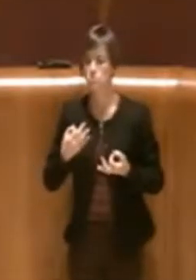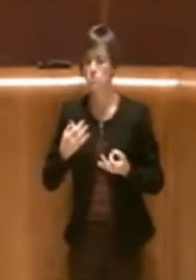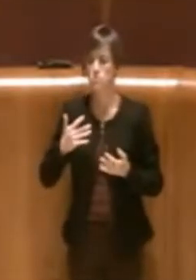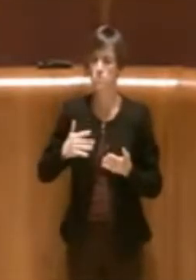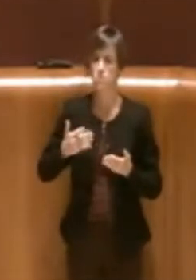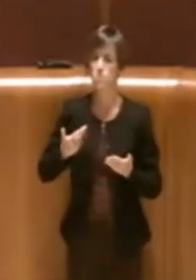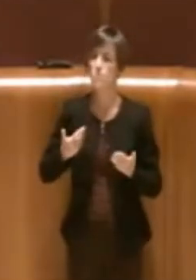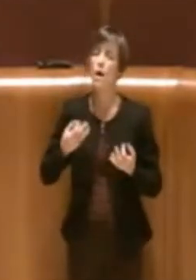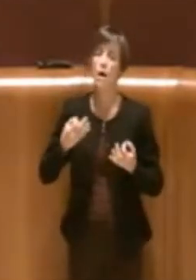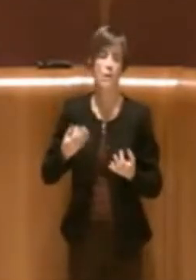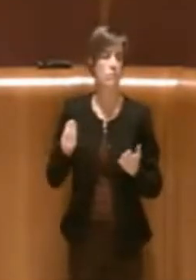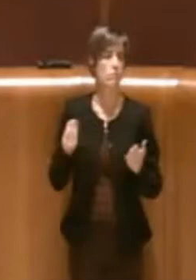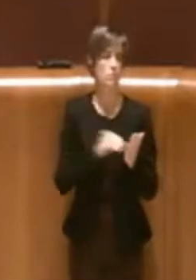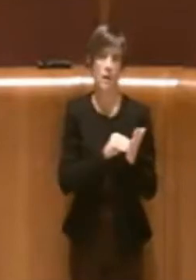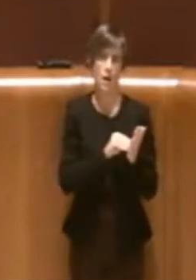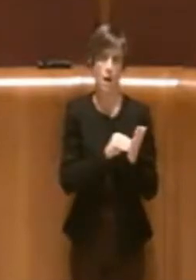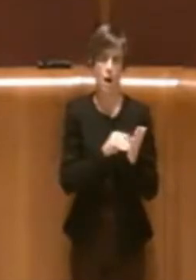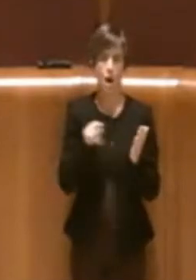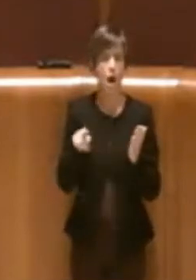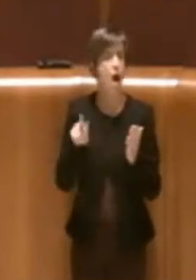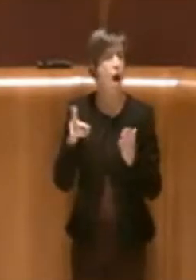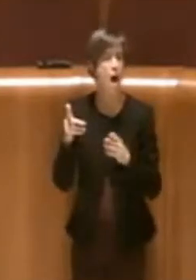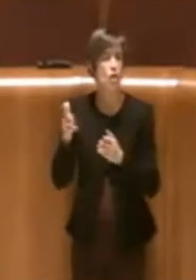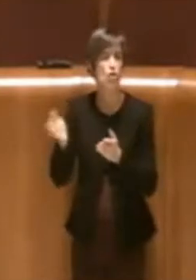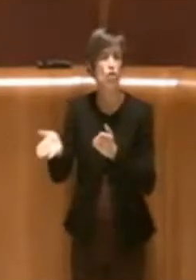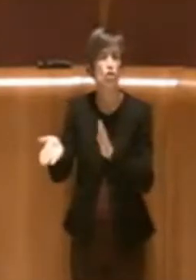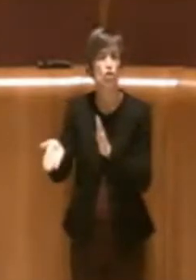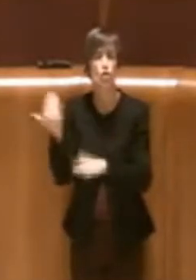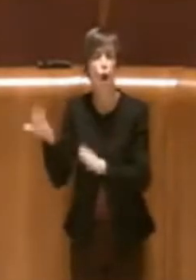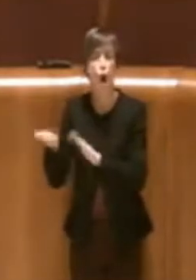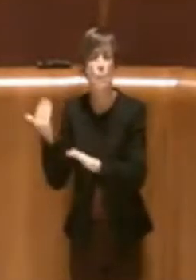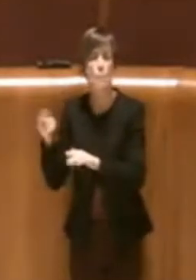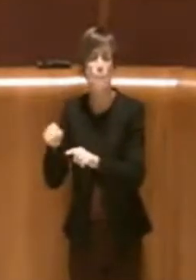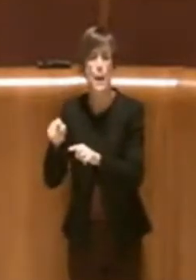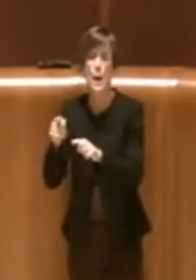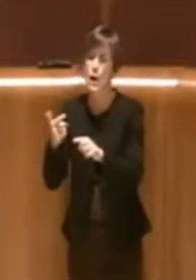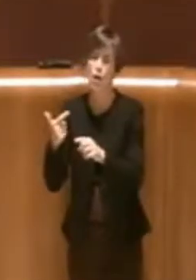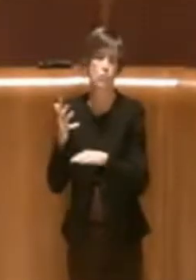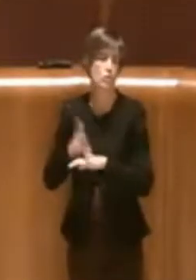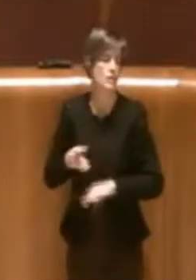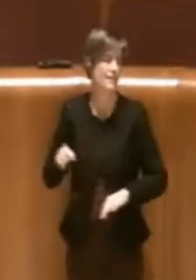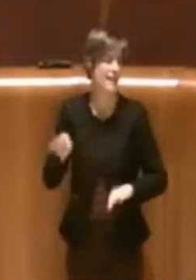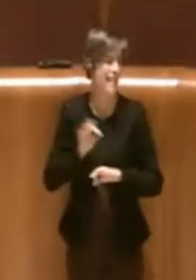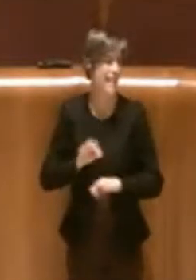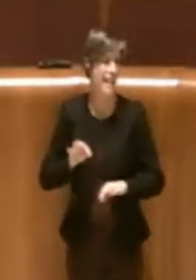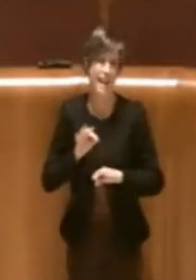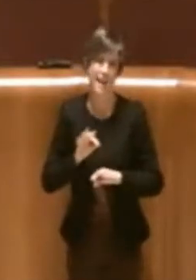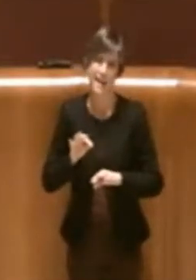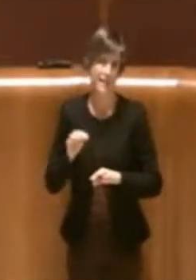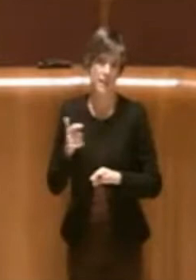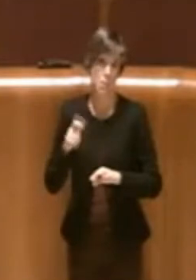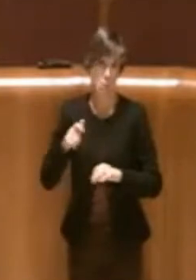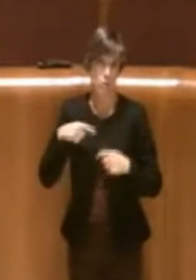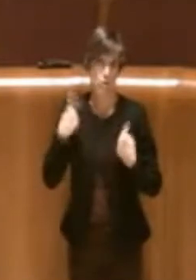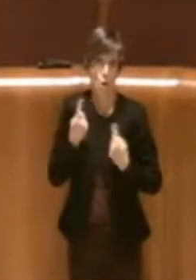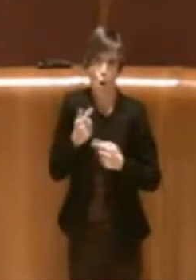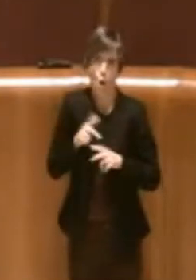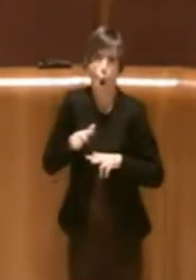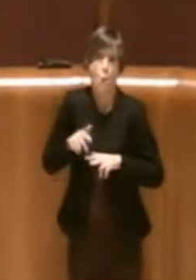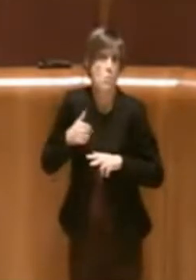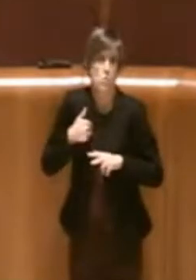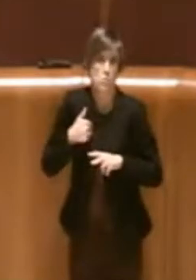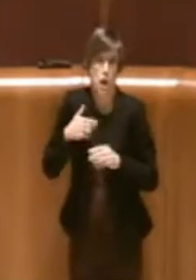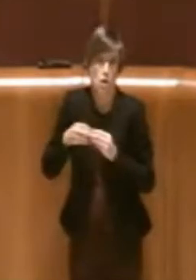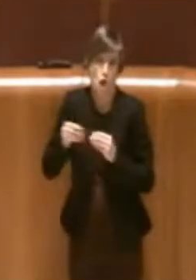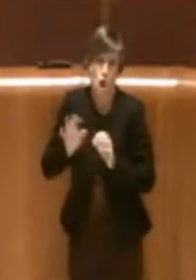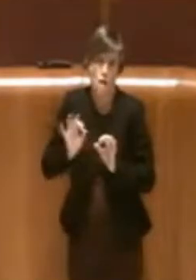vedere con lo sgombero che è stato effettuato su quella scuola, su quell'immobile, che non è stato d'iniziativa del Comune, ma